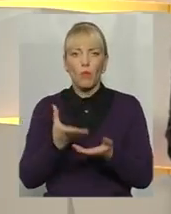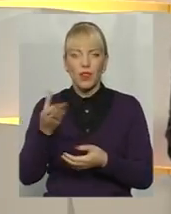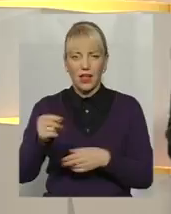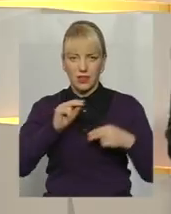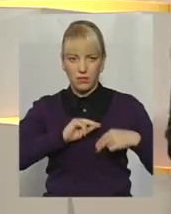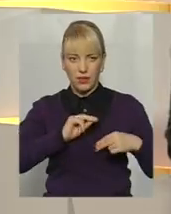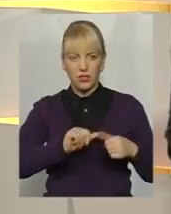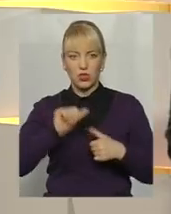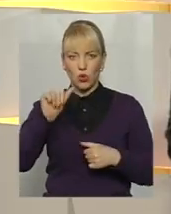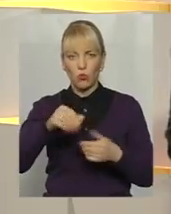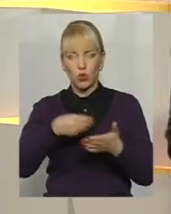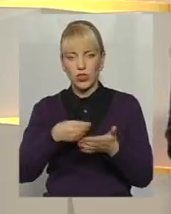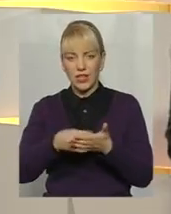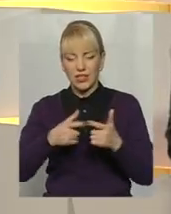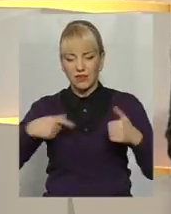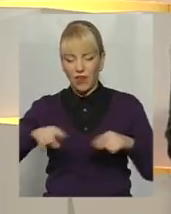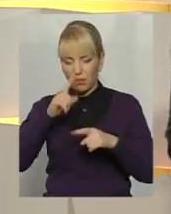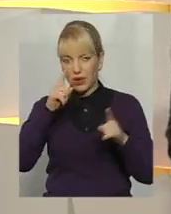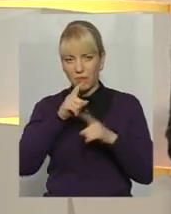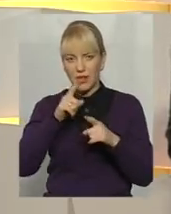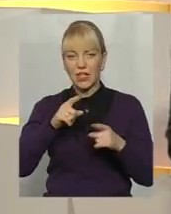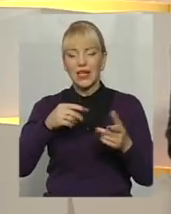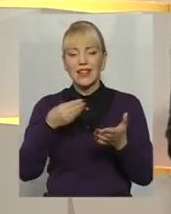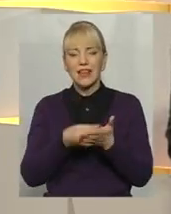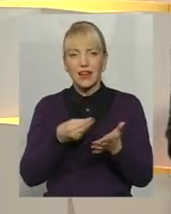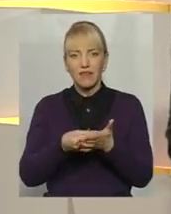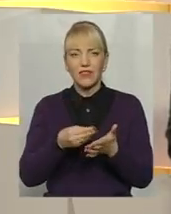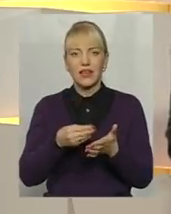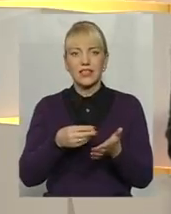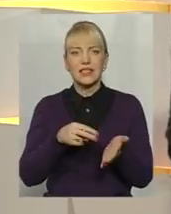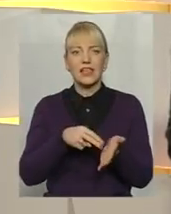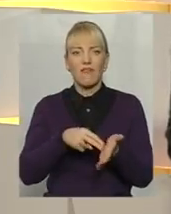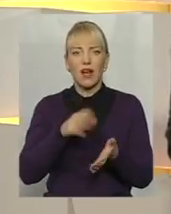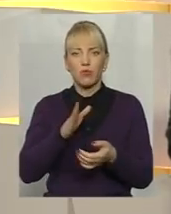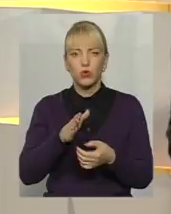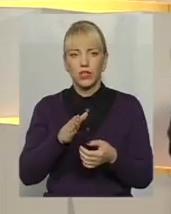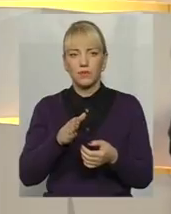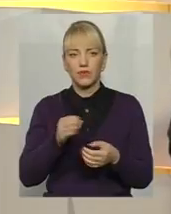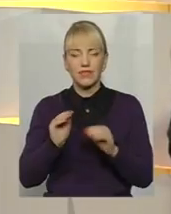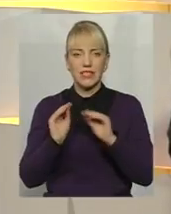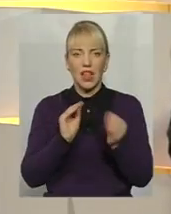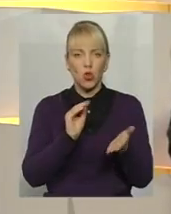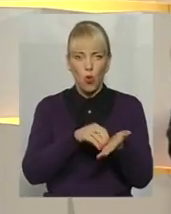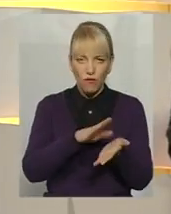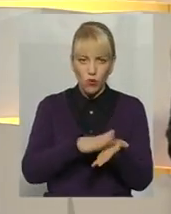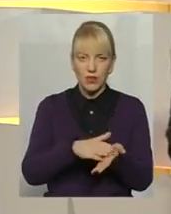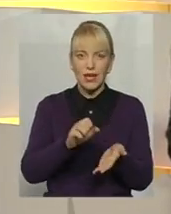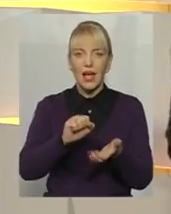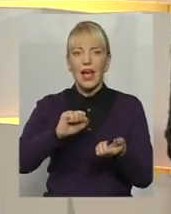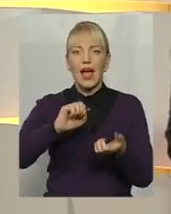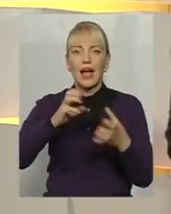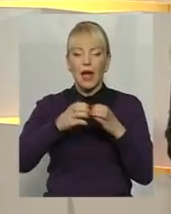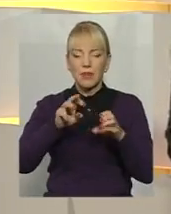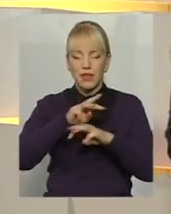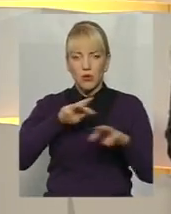Зокрема, в бюджетній сфері мінімальну тарифну ставку буде встановлювати кабінет міністрів. В